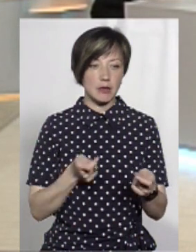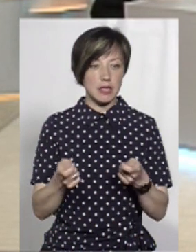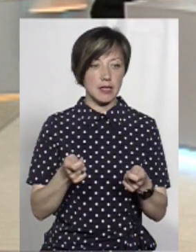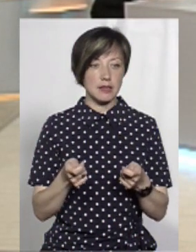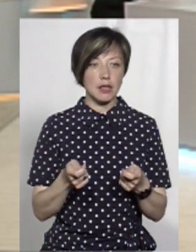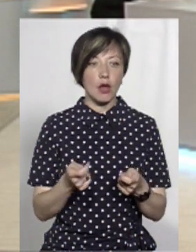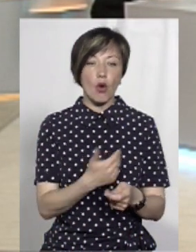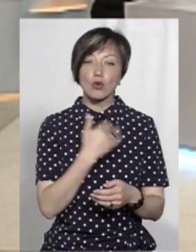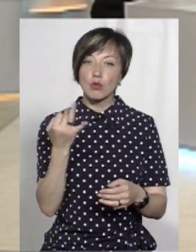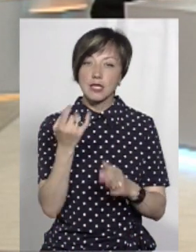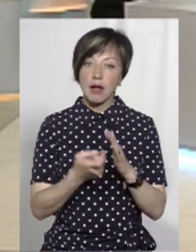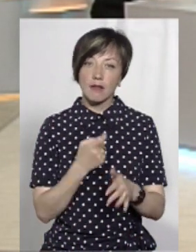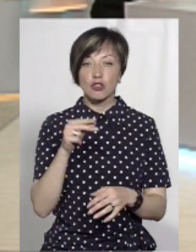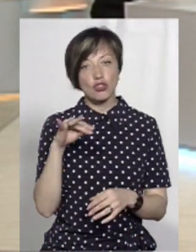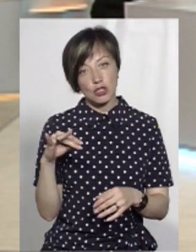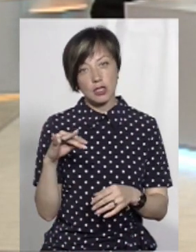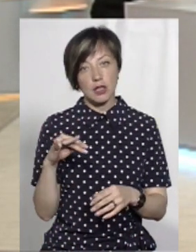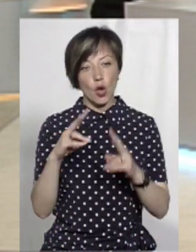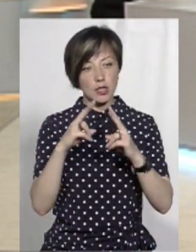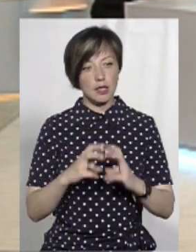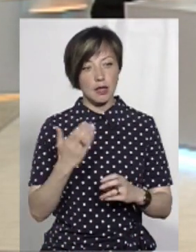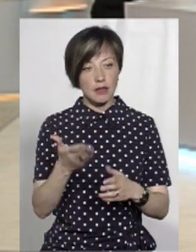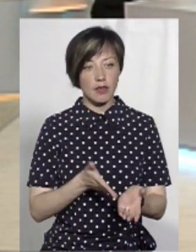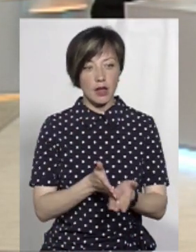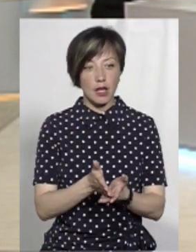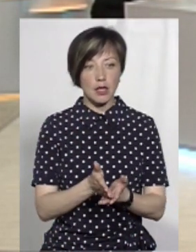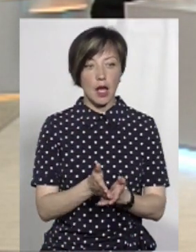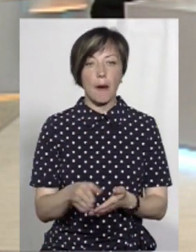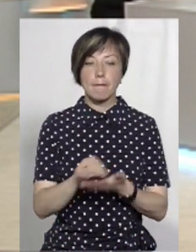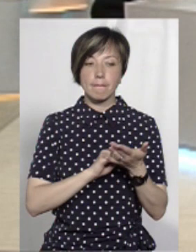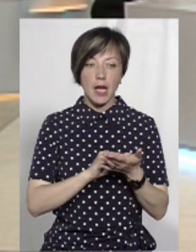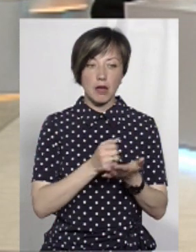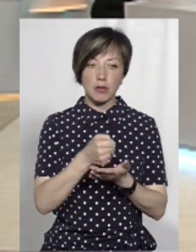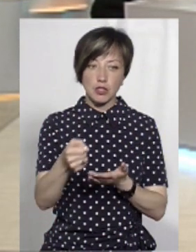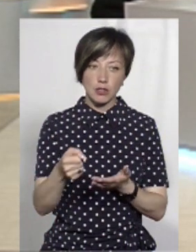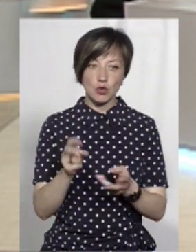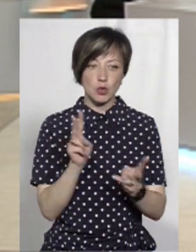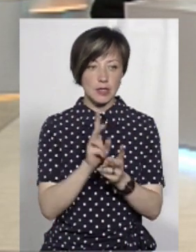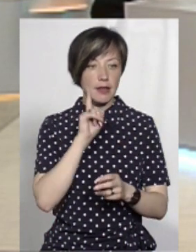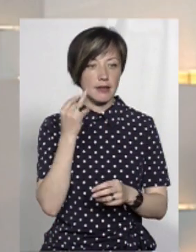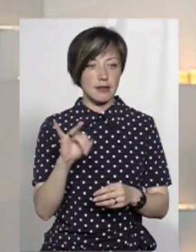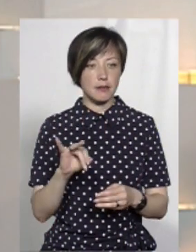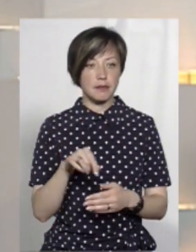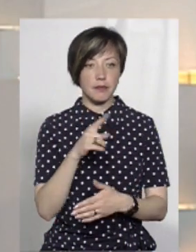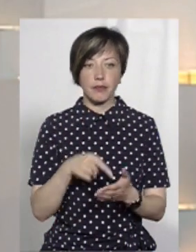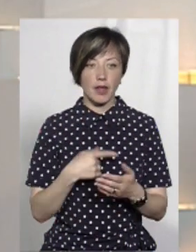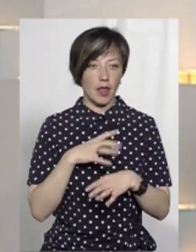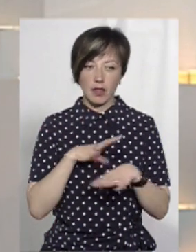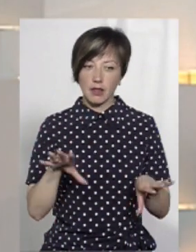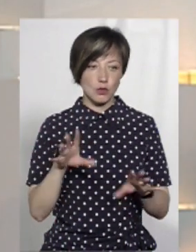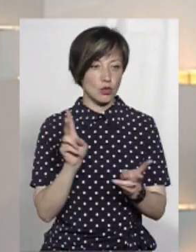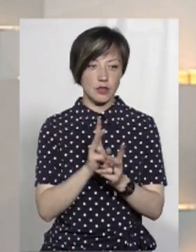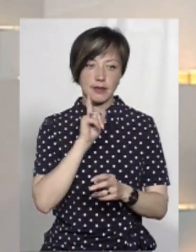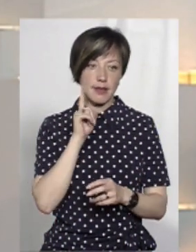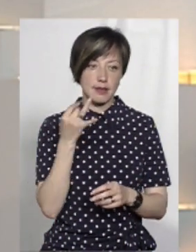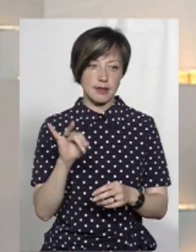адміністрацій. Хочу поцікавитись, чи розглядаєте варіант перепризначення, чи зустрічалися із Зеленським? Я не зустрічався з